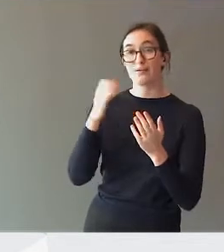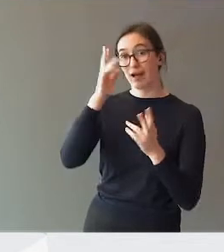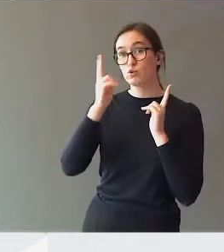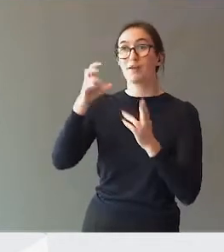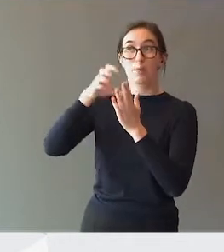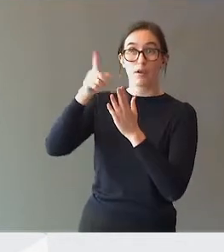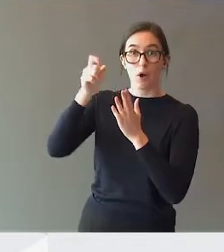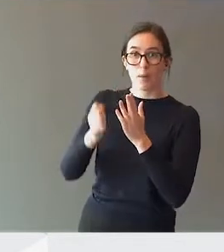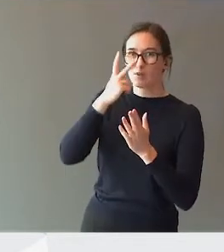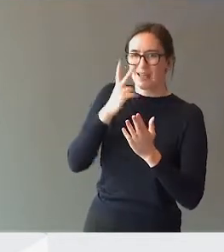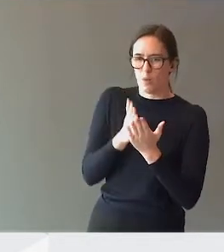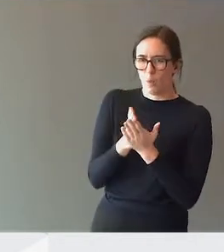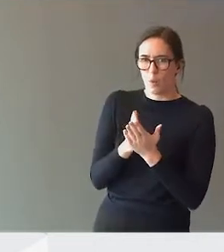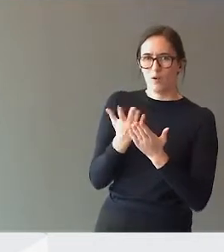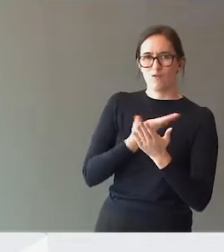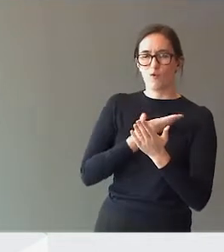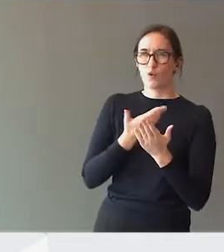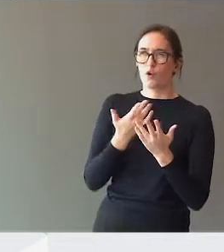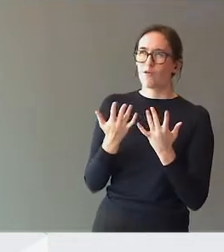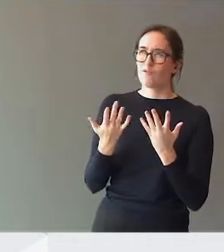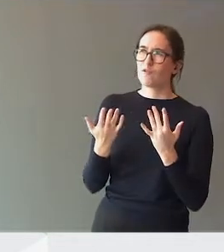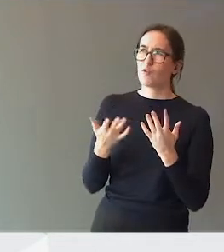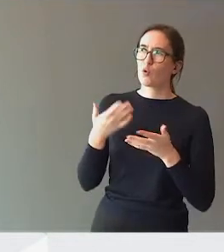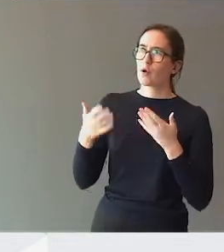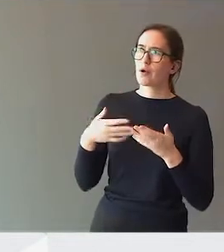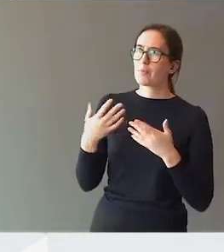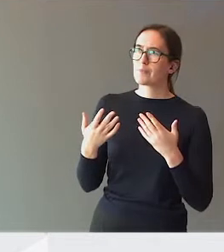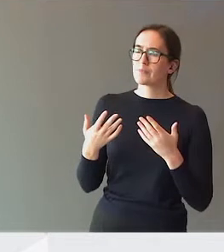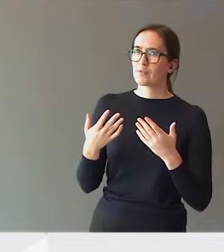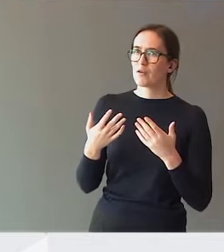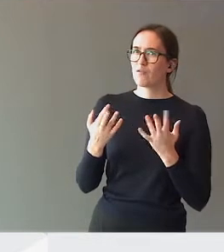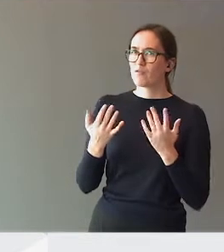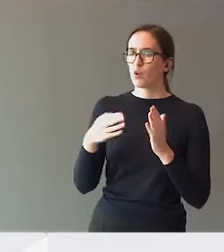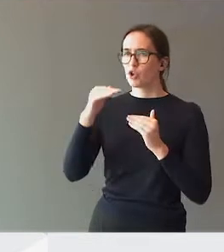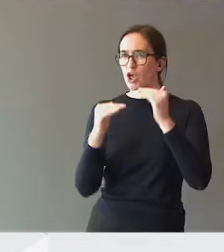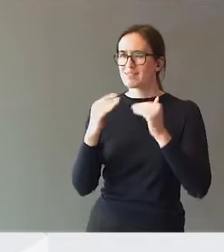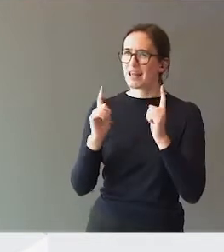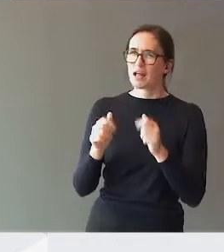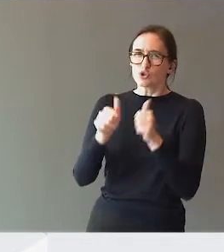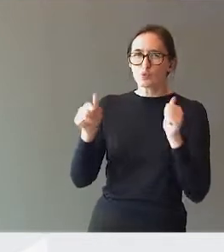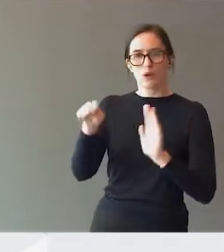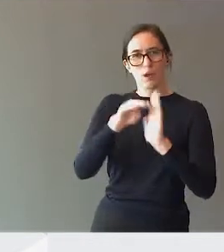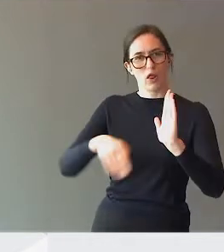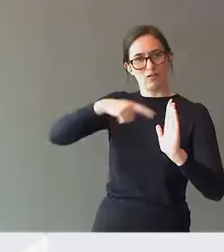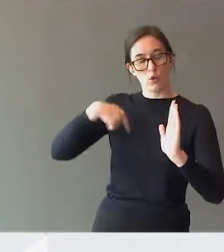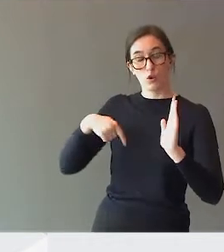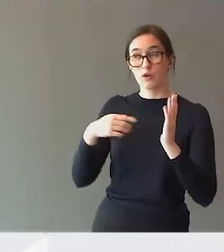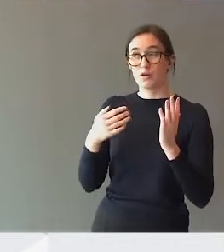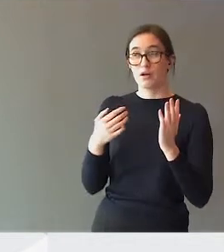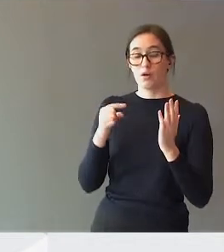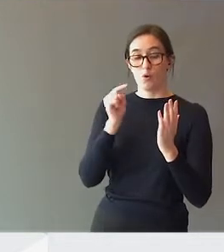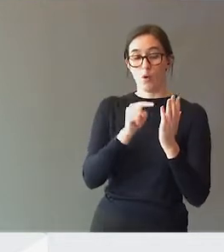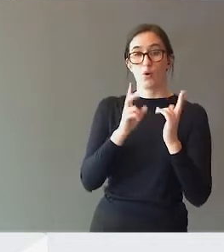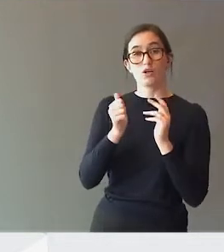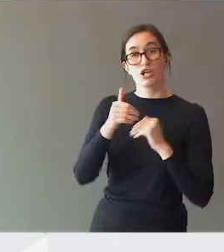stort det mandatet er, og kanskje avgrense det til å si at de barna som trenger